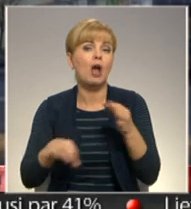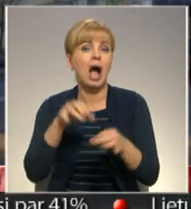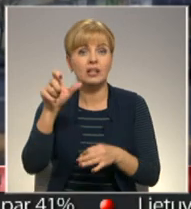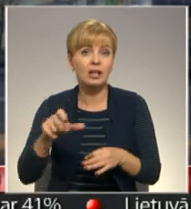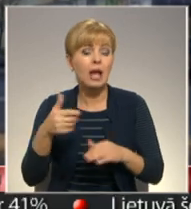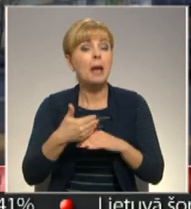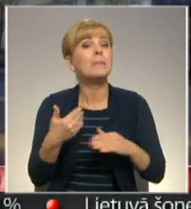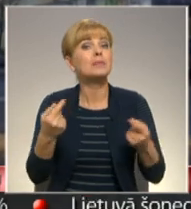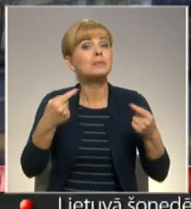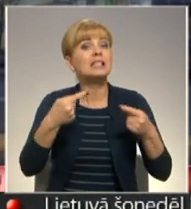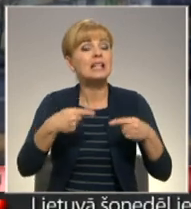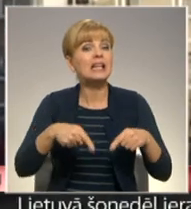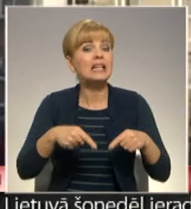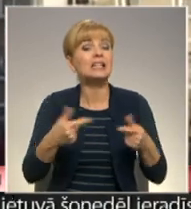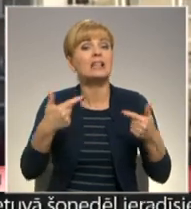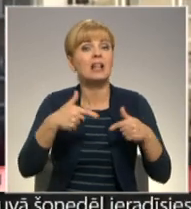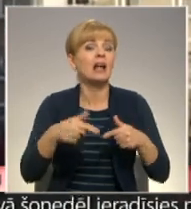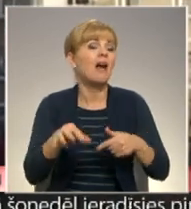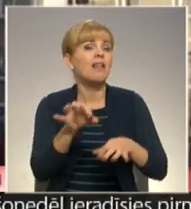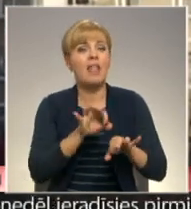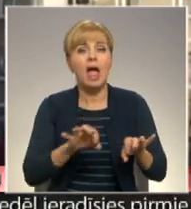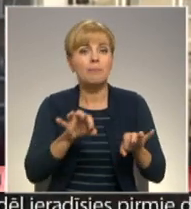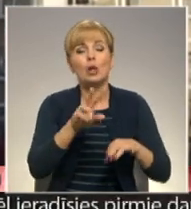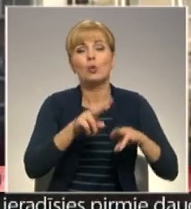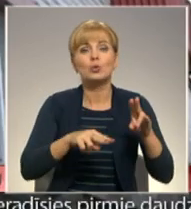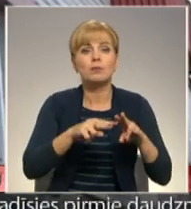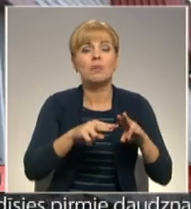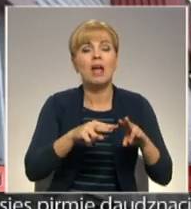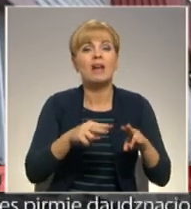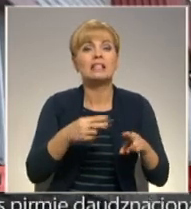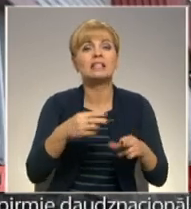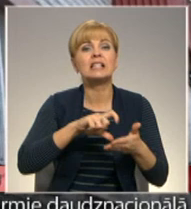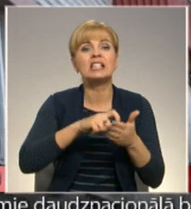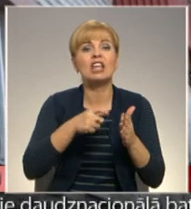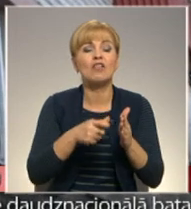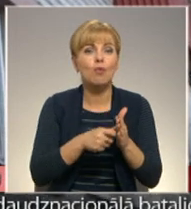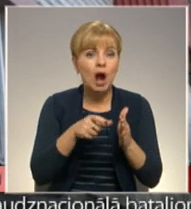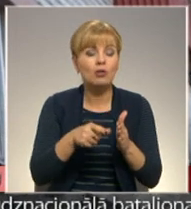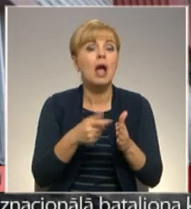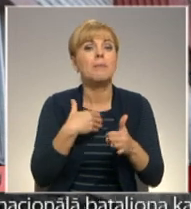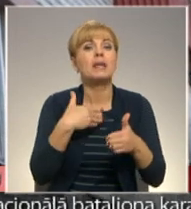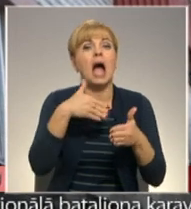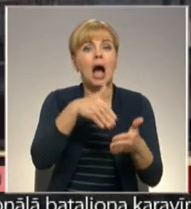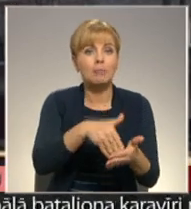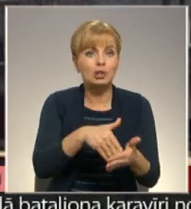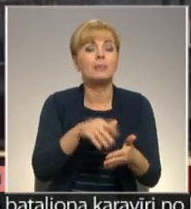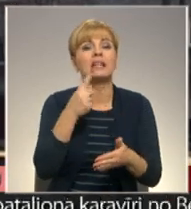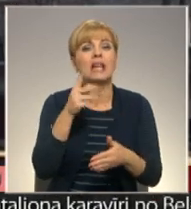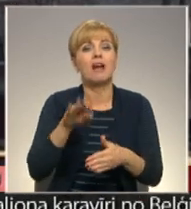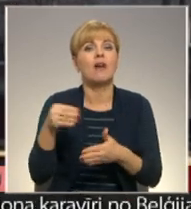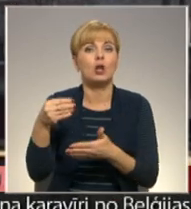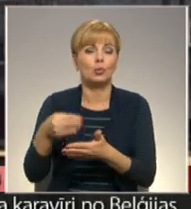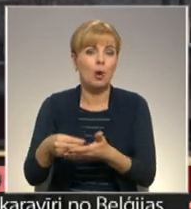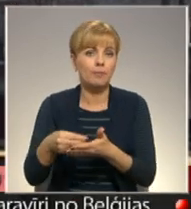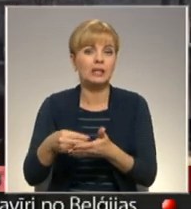Pirms krīzes gados pilsētā netika uzbūvēts neviens jauno dzīvokļu projekts. Tie visi iestrēga projekts tadījā un šobrīd nopirkt var vien dzīvokļus